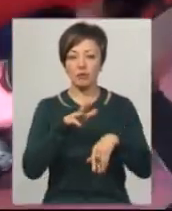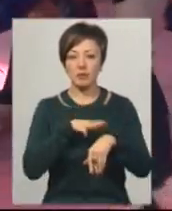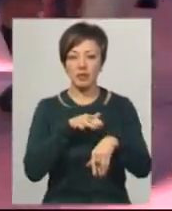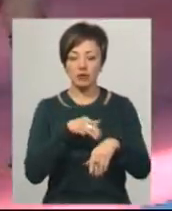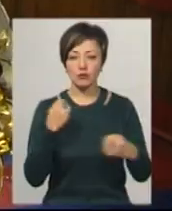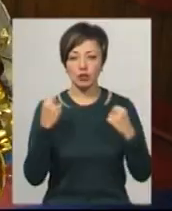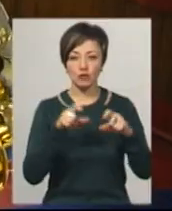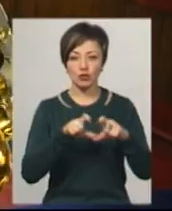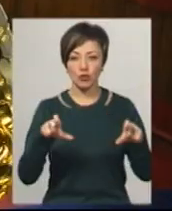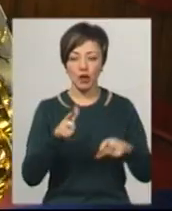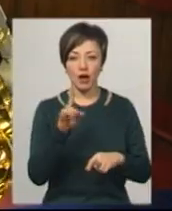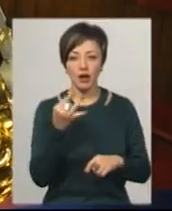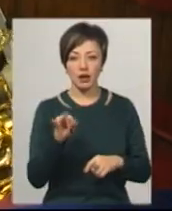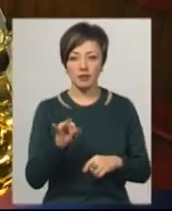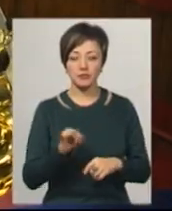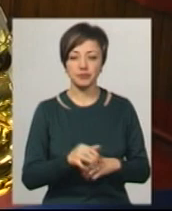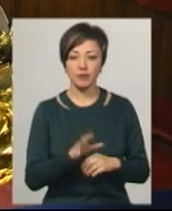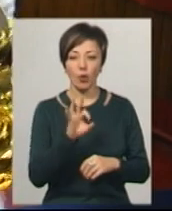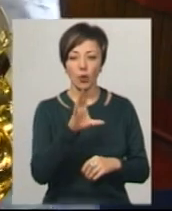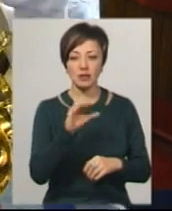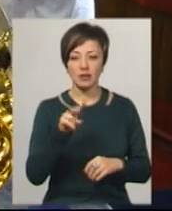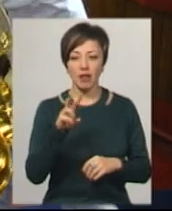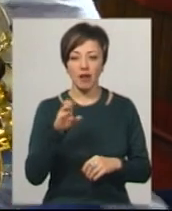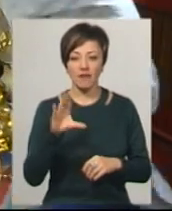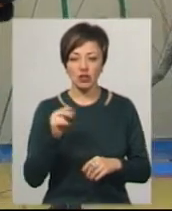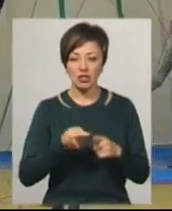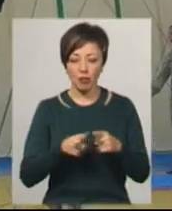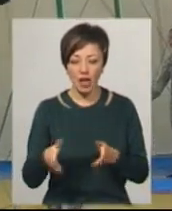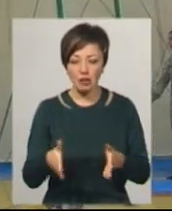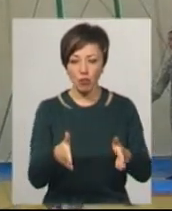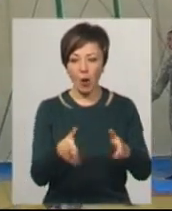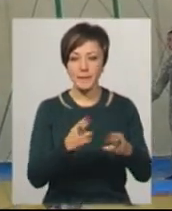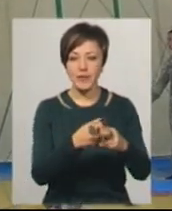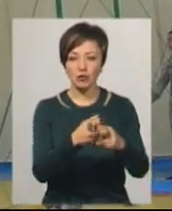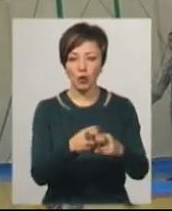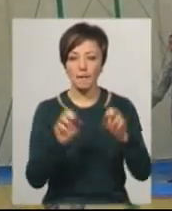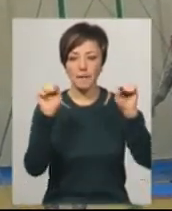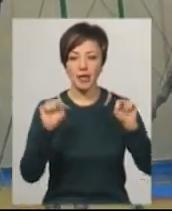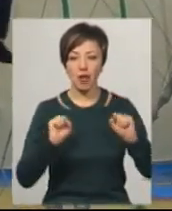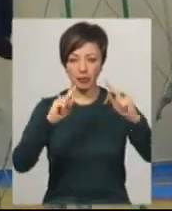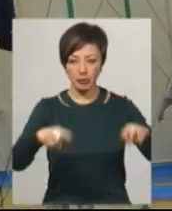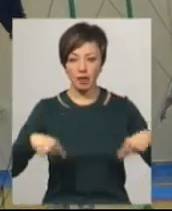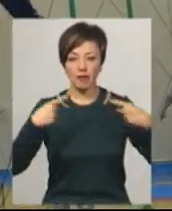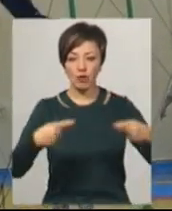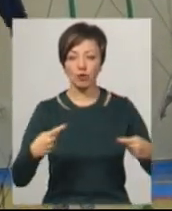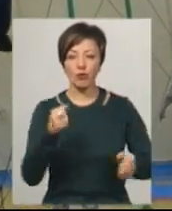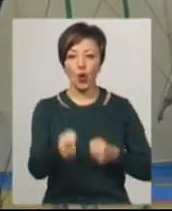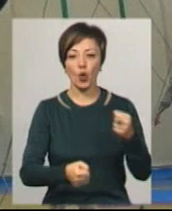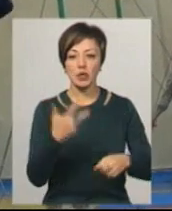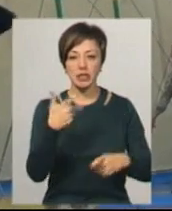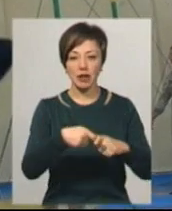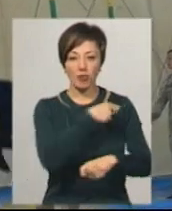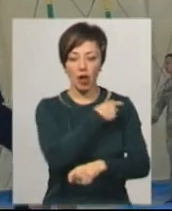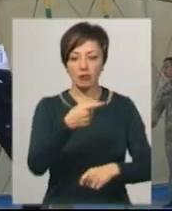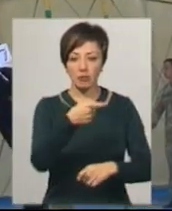Самсон Право Гарій Осиддевич. Це була смуга перешкод, підтягування з під'єм-переворотом, крос 3 кілометра, стрільба з